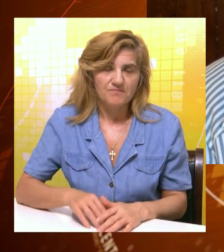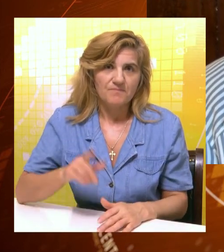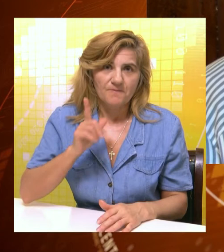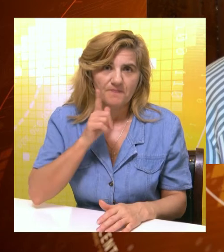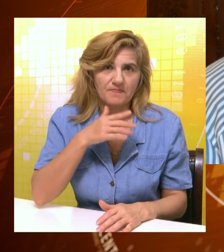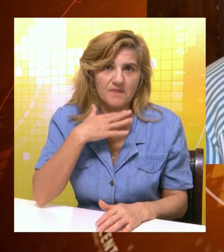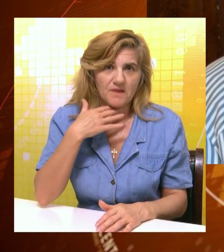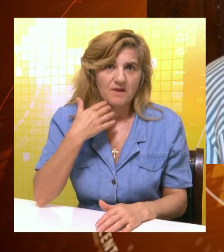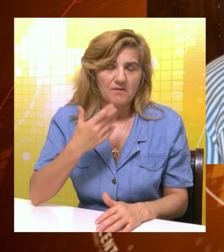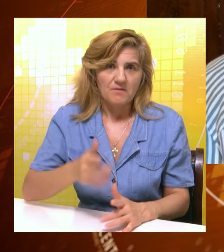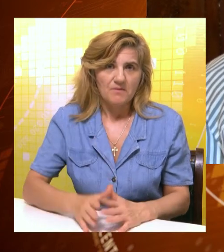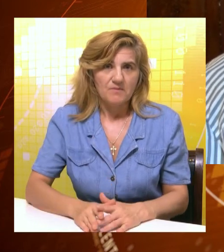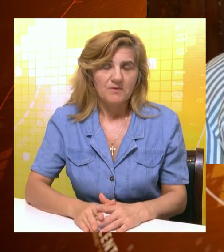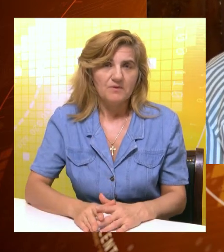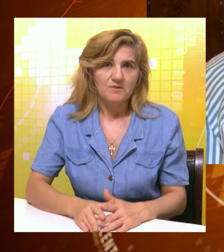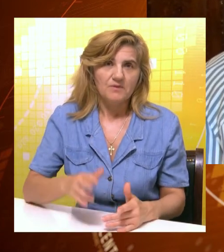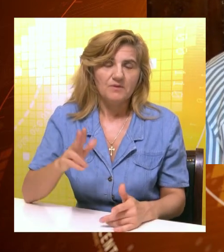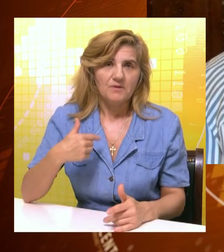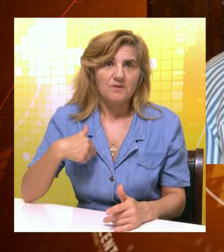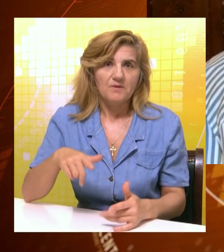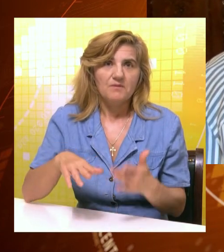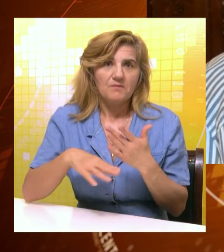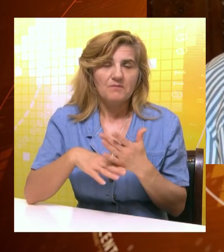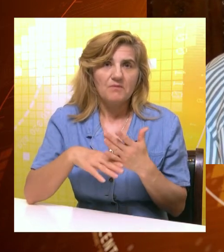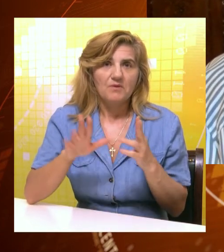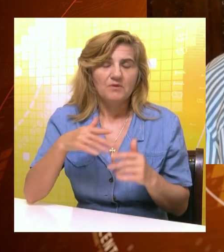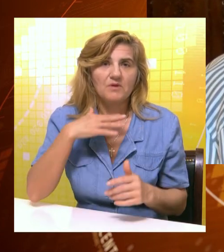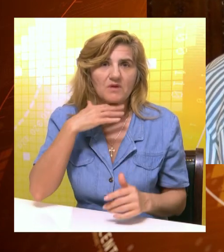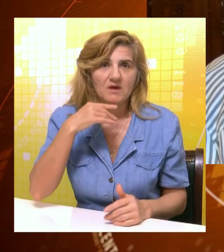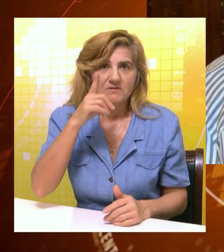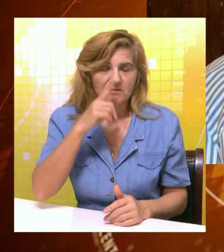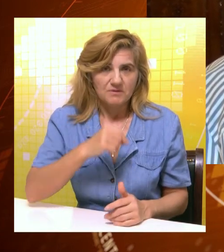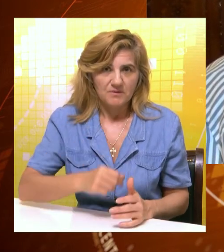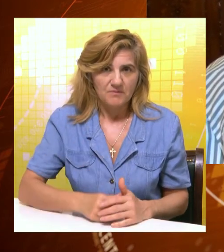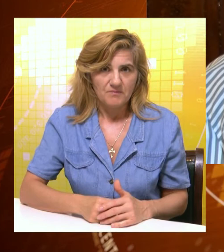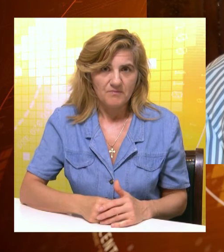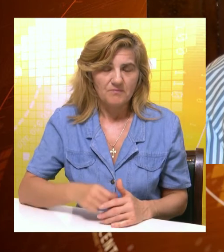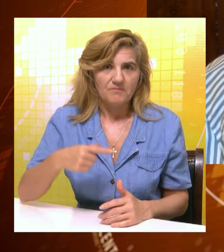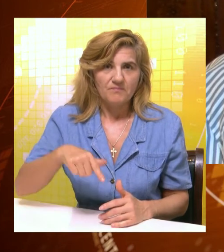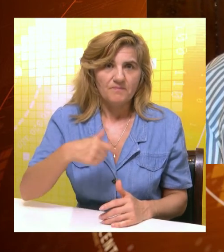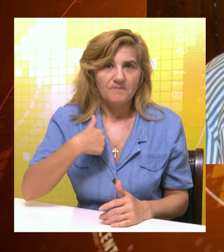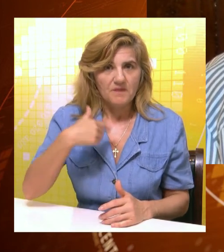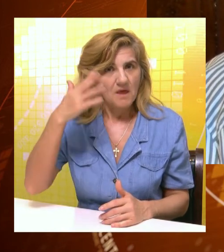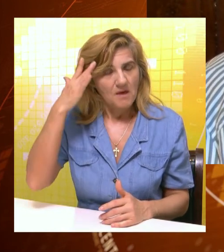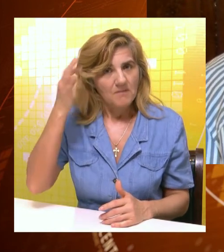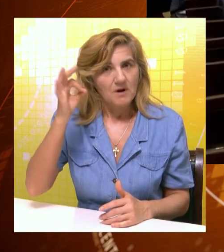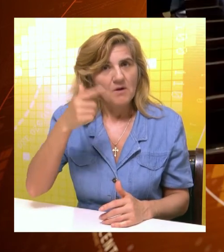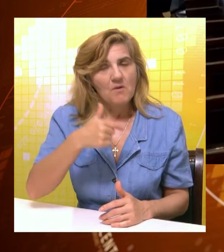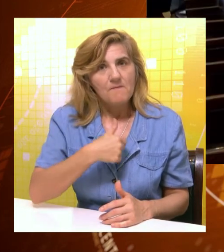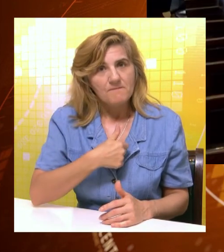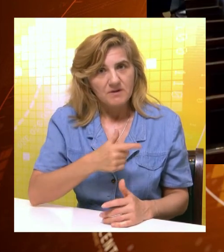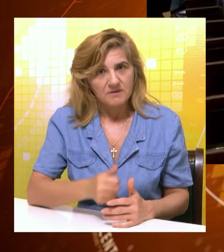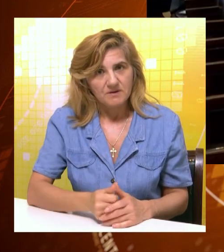jako puno imam pomoći od jevreske opštine, brinu o meni.